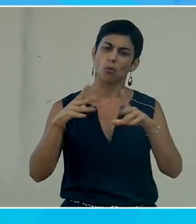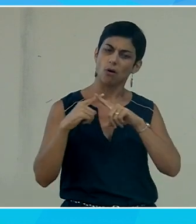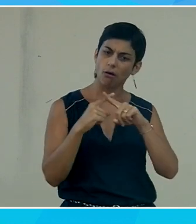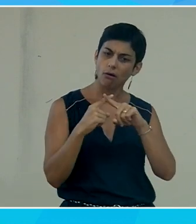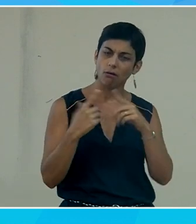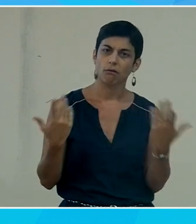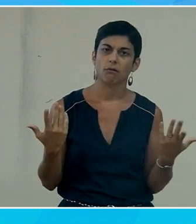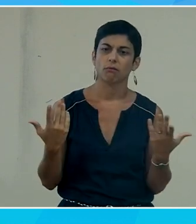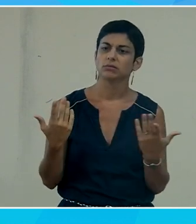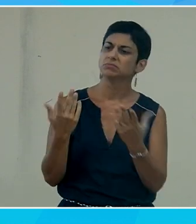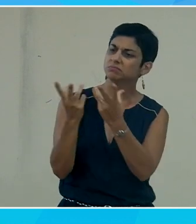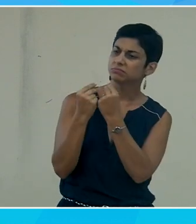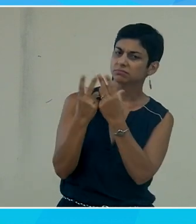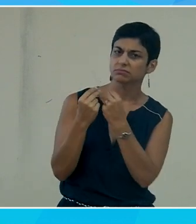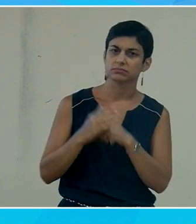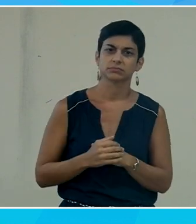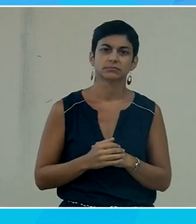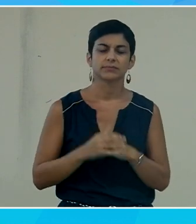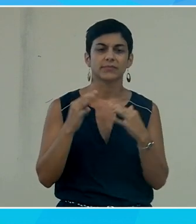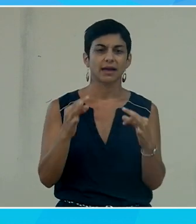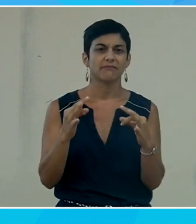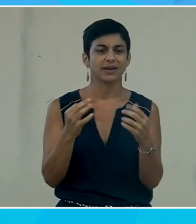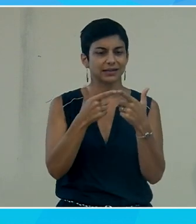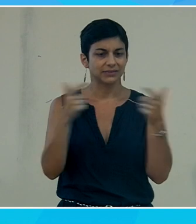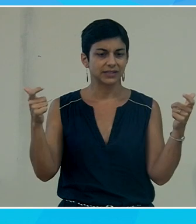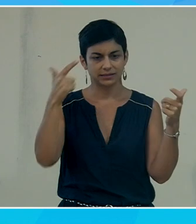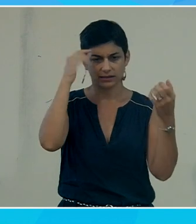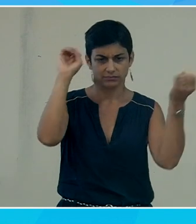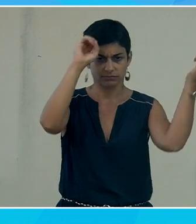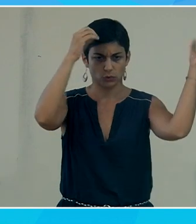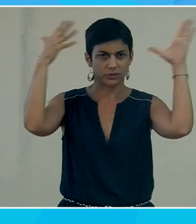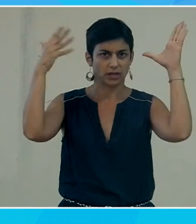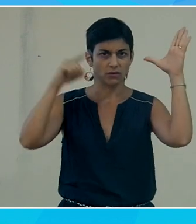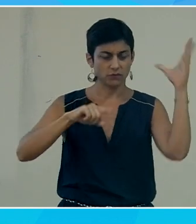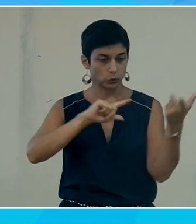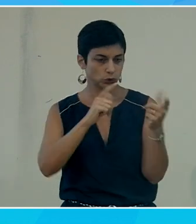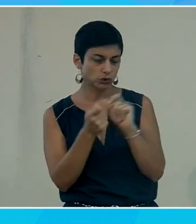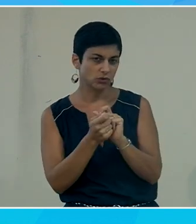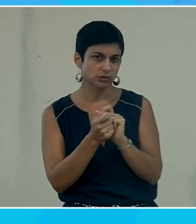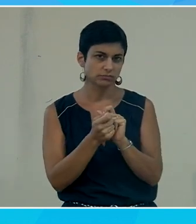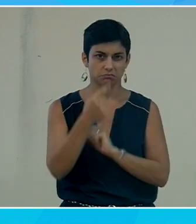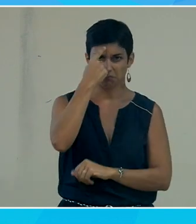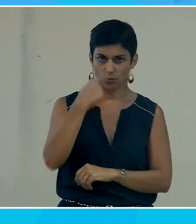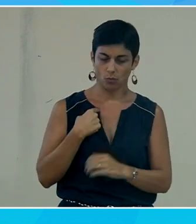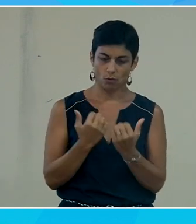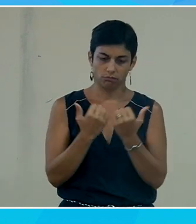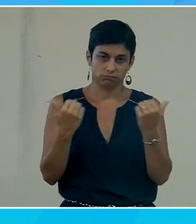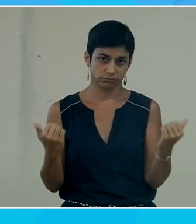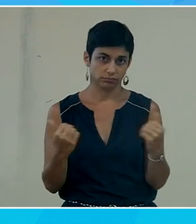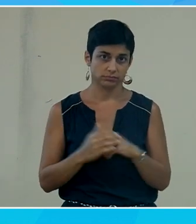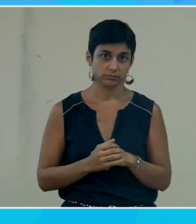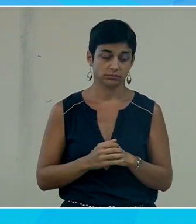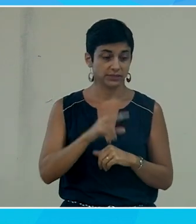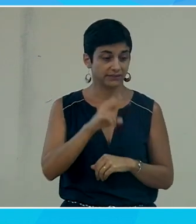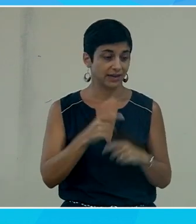vous parlez de changement de paradigme dans la représentation de la diversité et n'est-ce pas contradictoire finalement de considérer que concevoir accessible